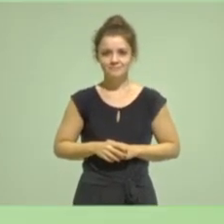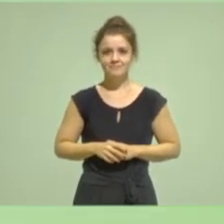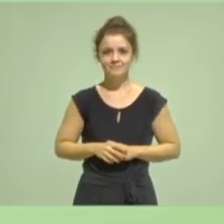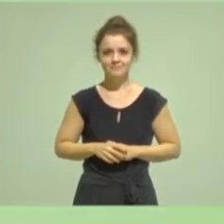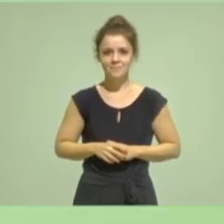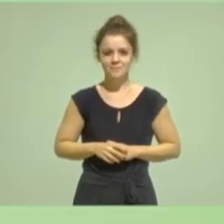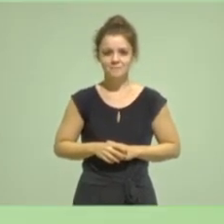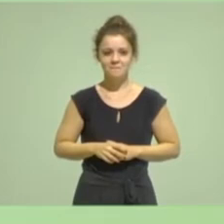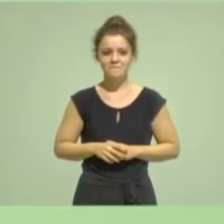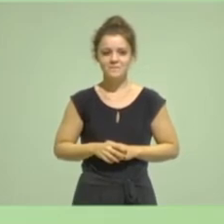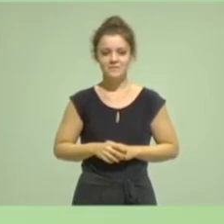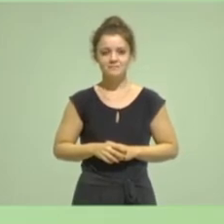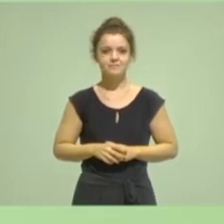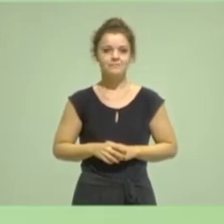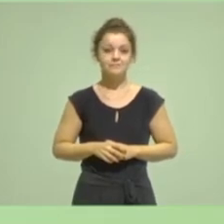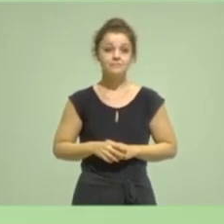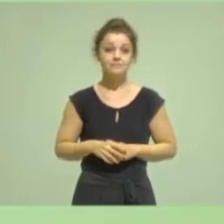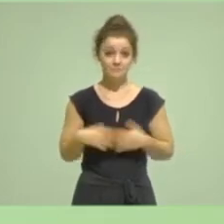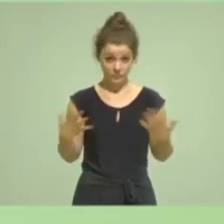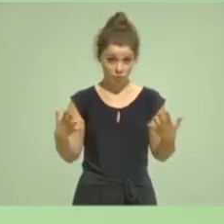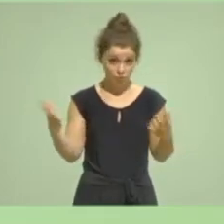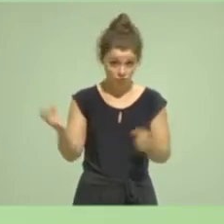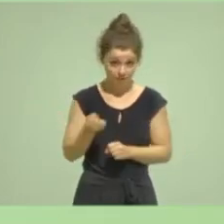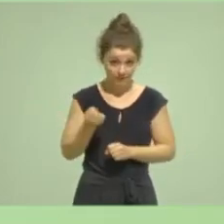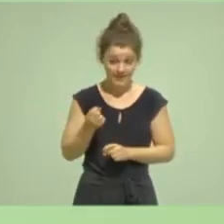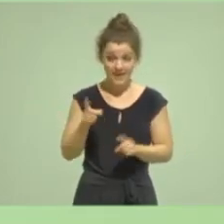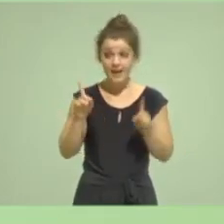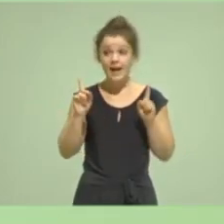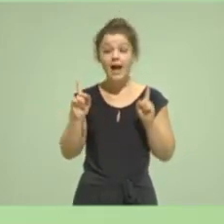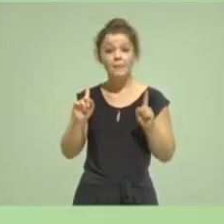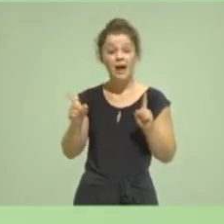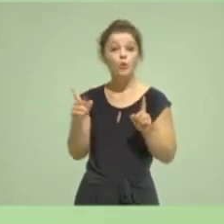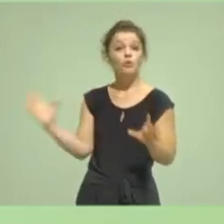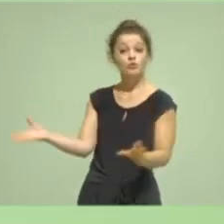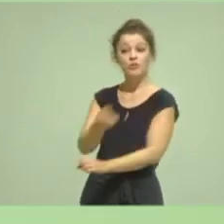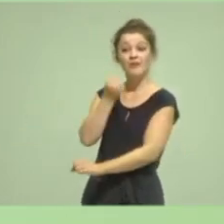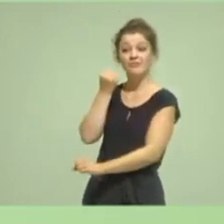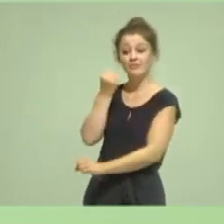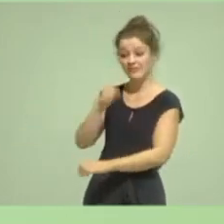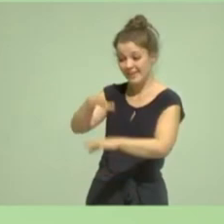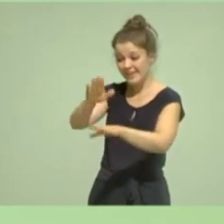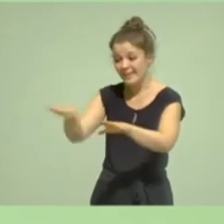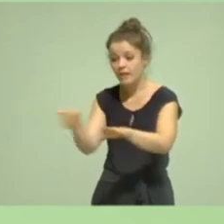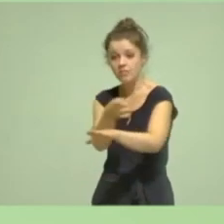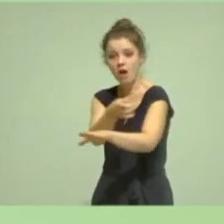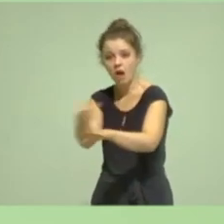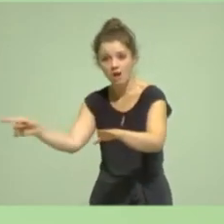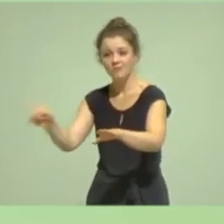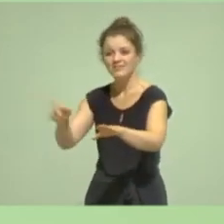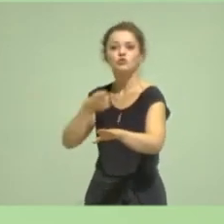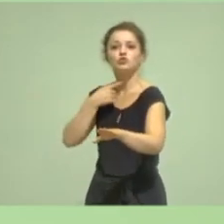Und wir haben auch erreicht, dass wir denen, denen die Zukunft gehört, eine Stimme geben